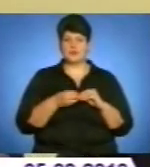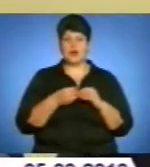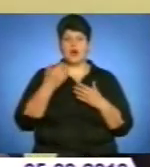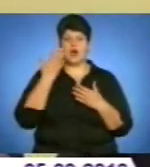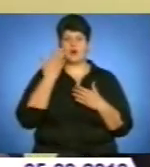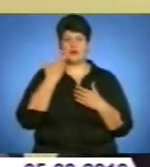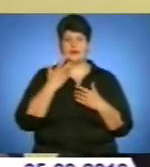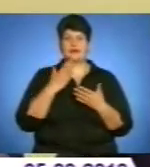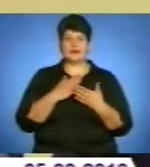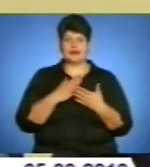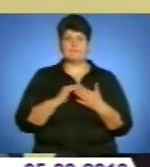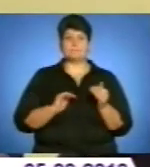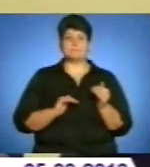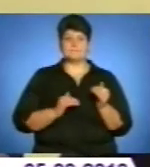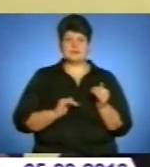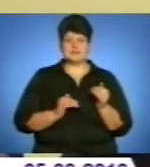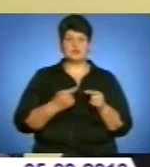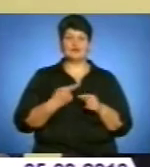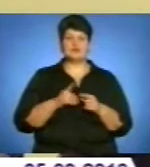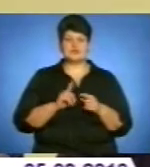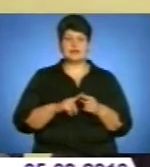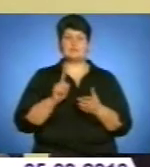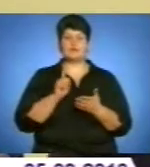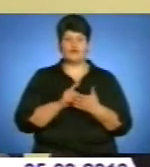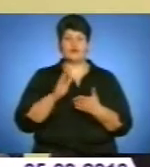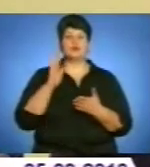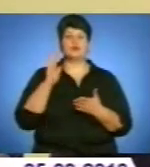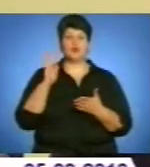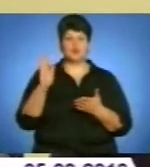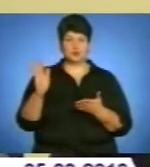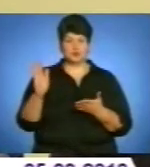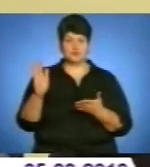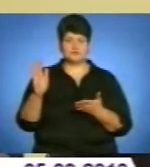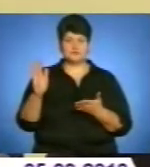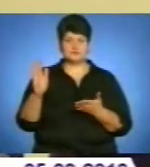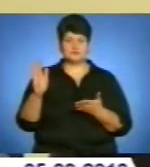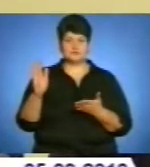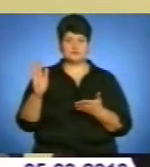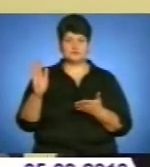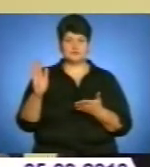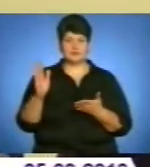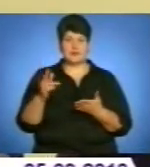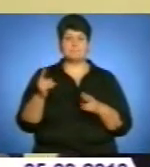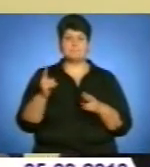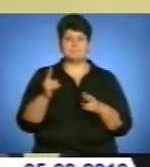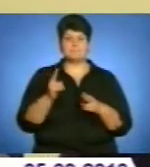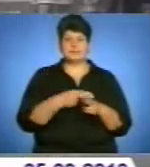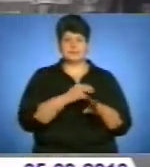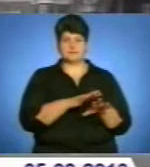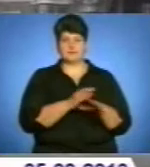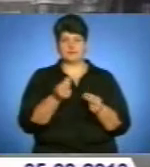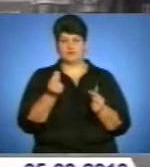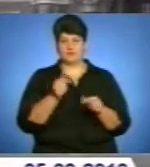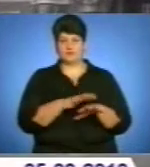проходить бізнес, то ми всі прекрасно розуміємо, що це повинно проходити і так, без готівкового розрахунку.